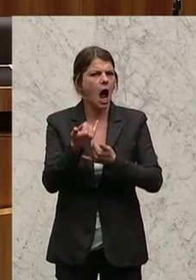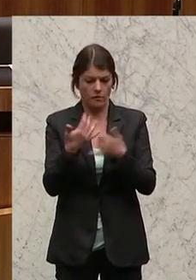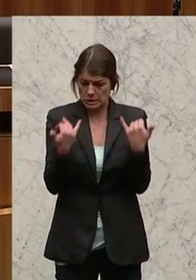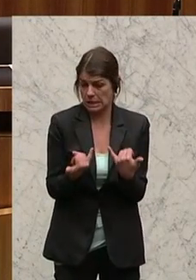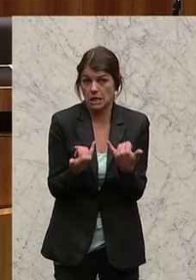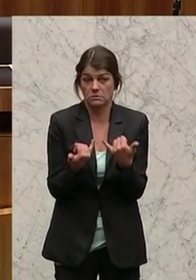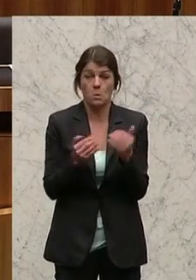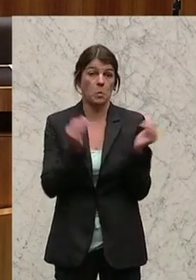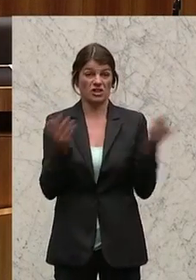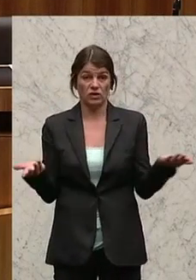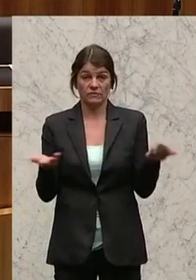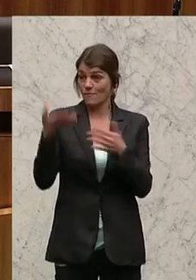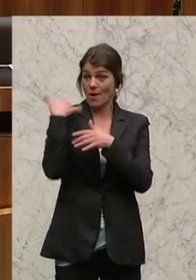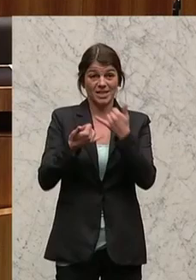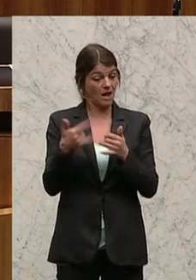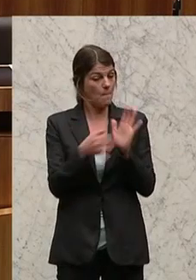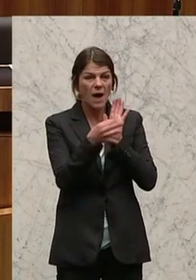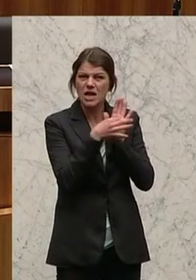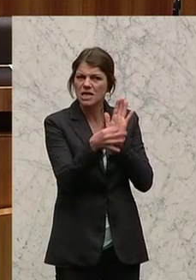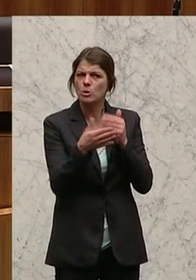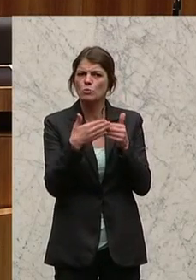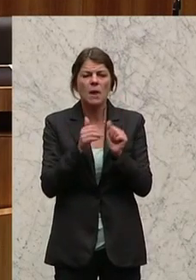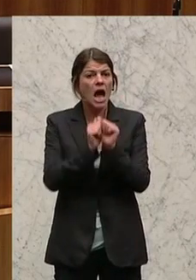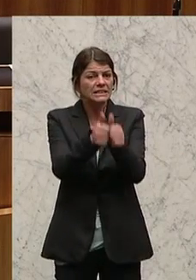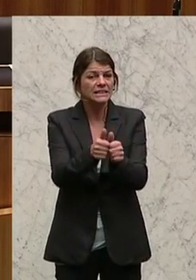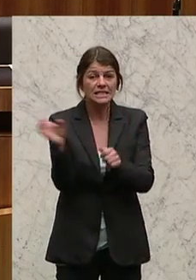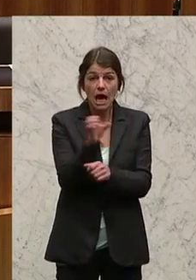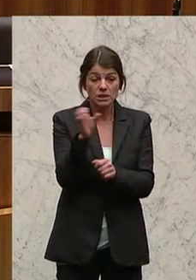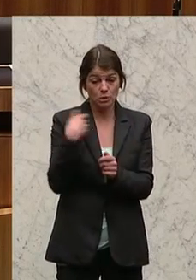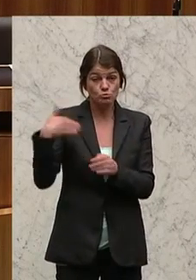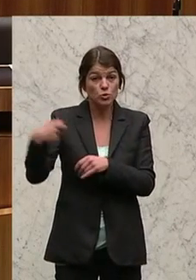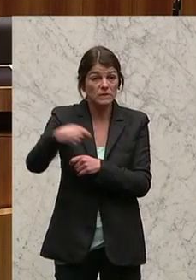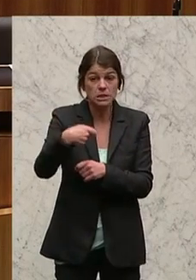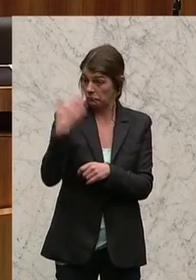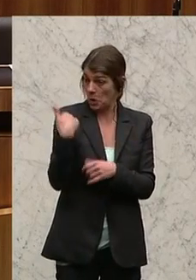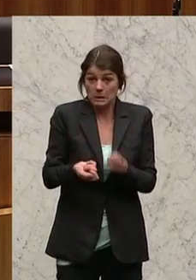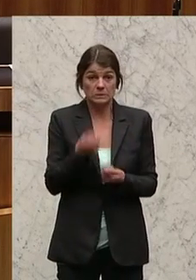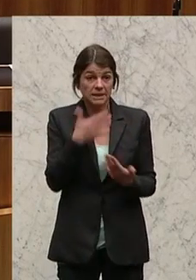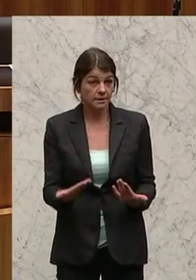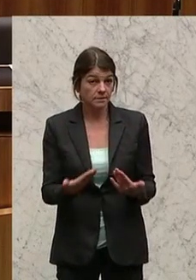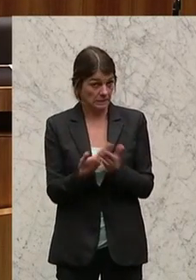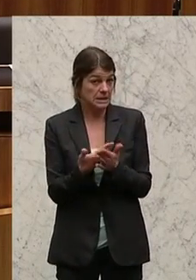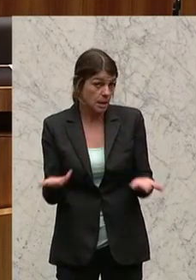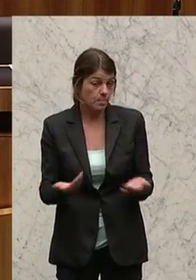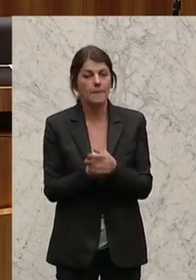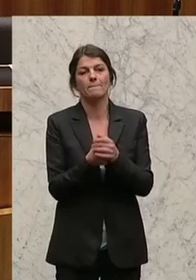was ist jetzt, weil es damals diese Maßnahmen, wie zum Beispiel den Assistenzeinsatz, den wir finanzieren, gar nicht gegeben hat.